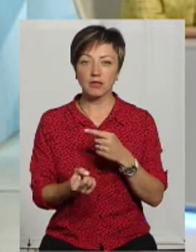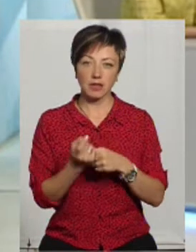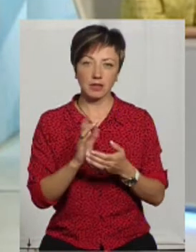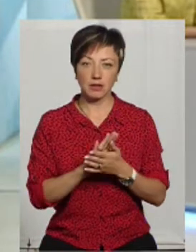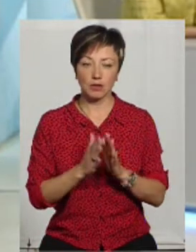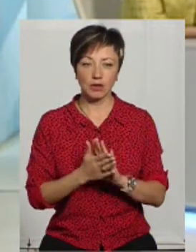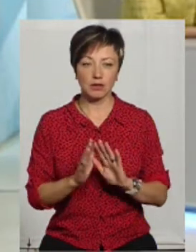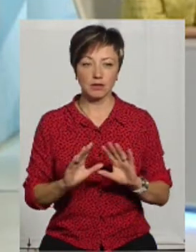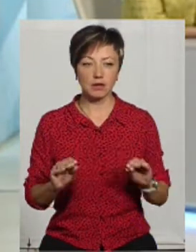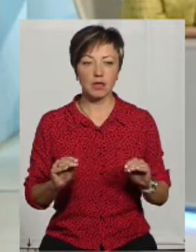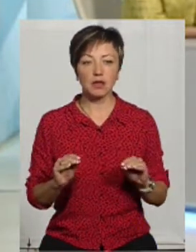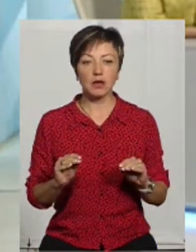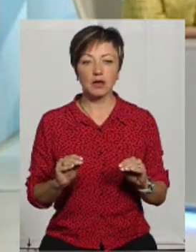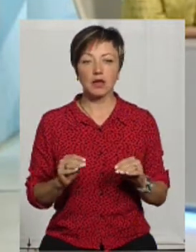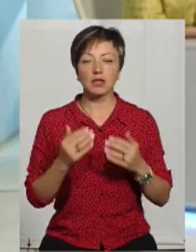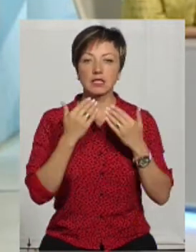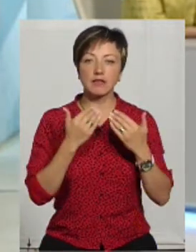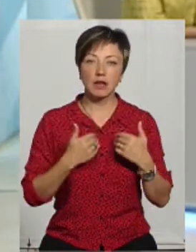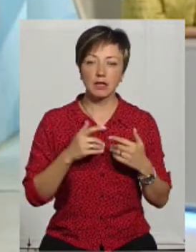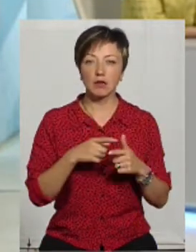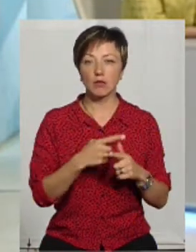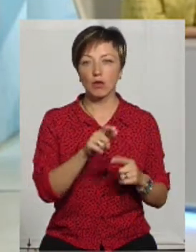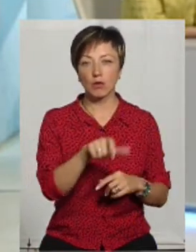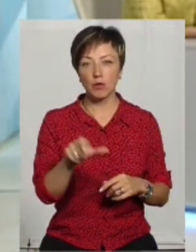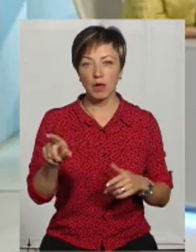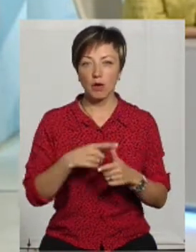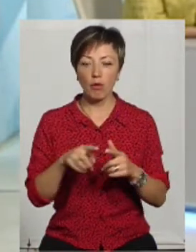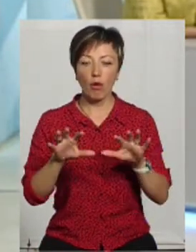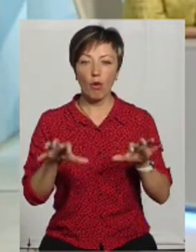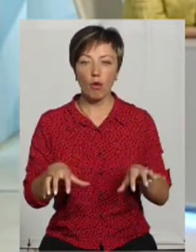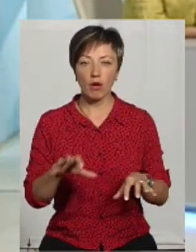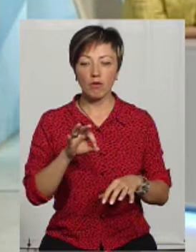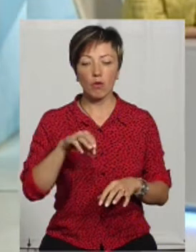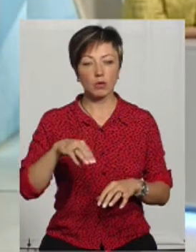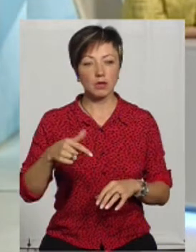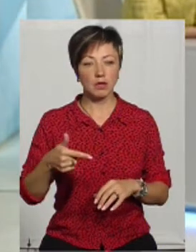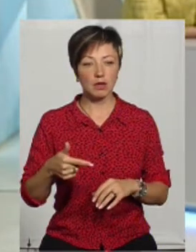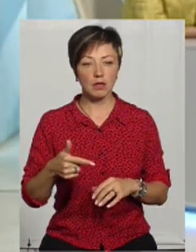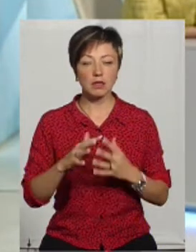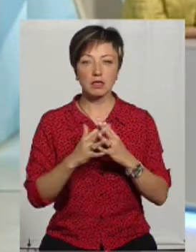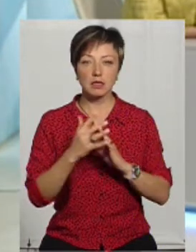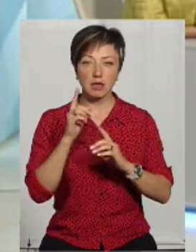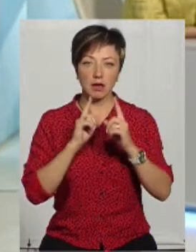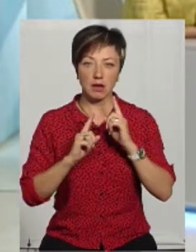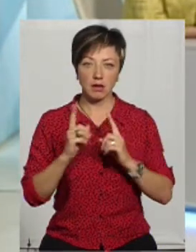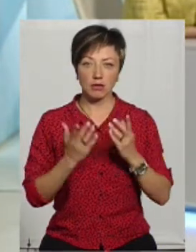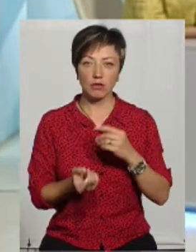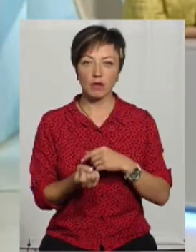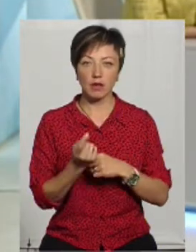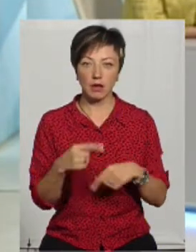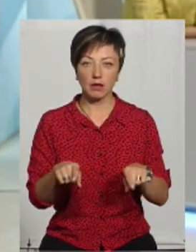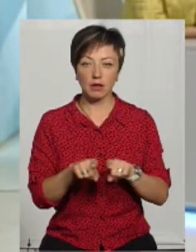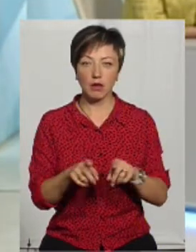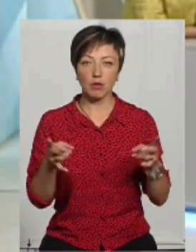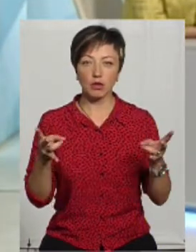ситуацій. Надходять зверннячі громадян, чи від голів об'єднаних громад та сільських рад, якщо виникає